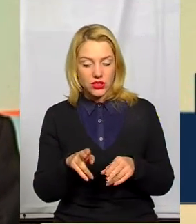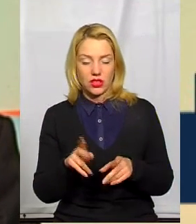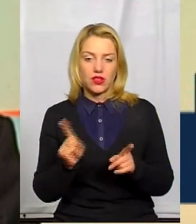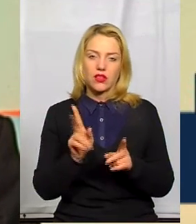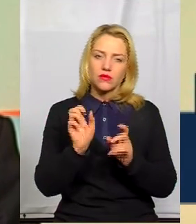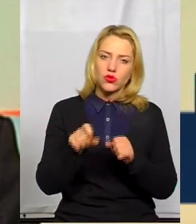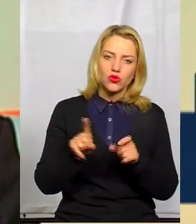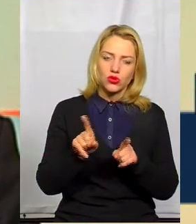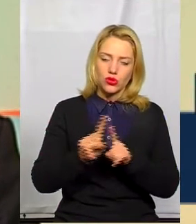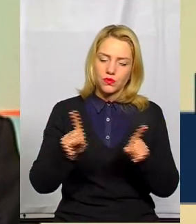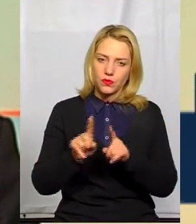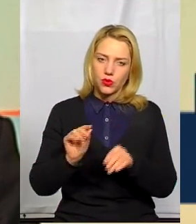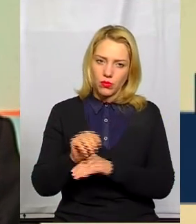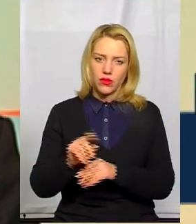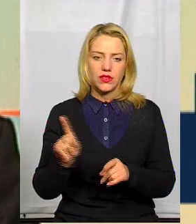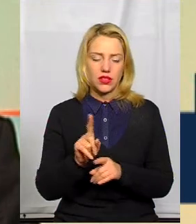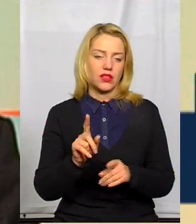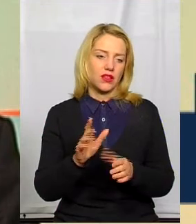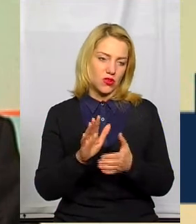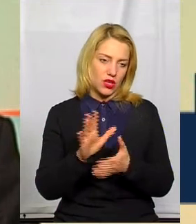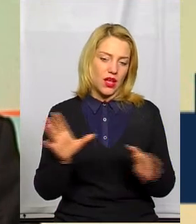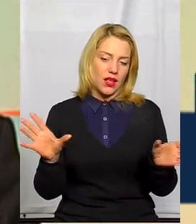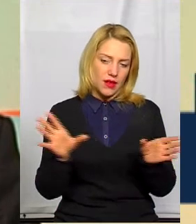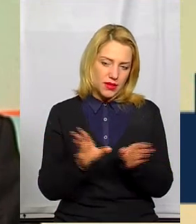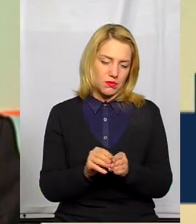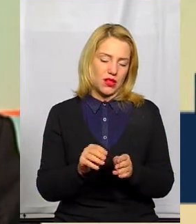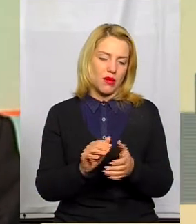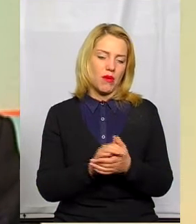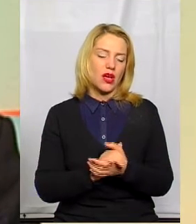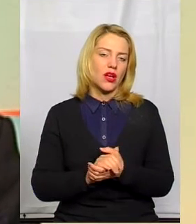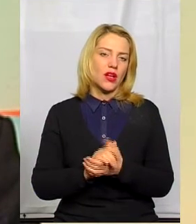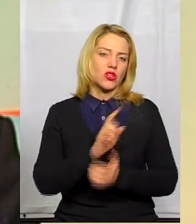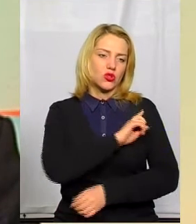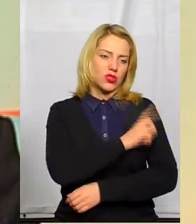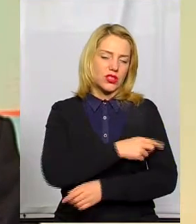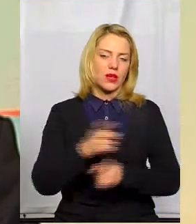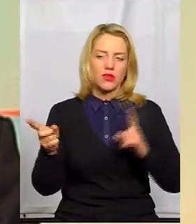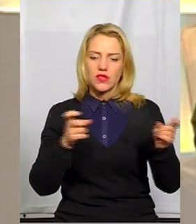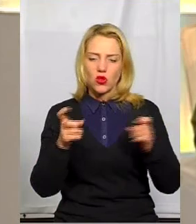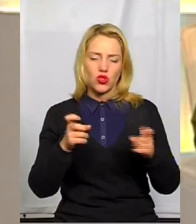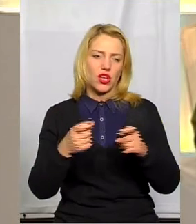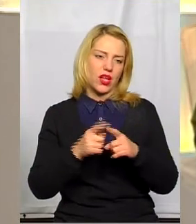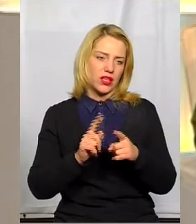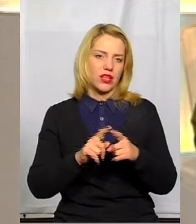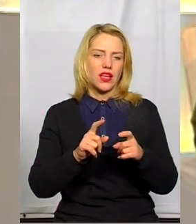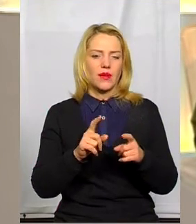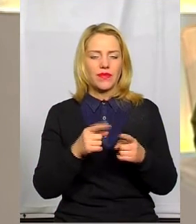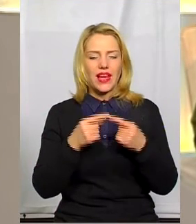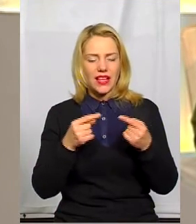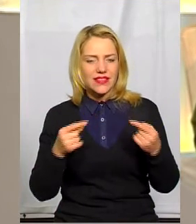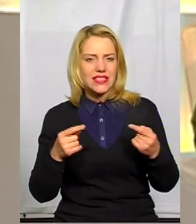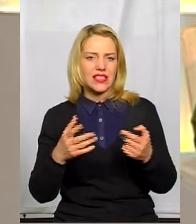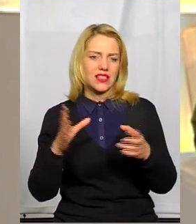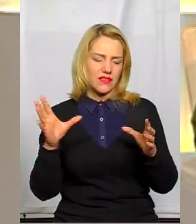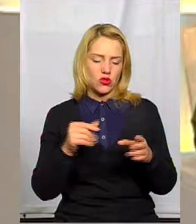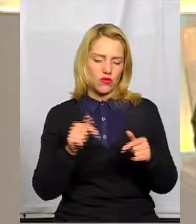покреативити. І безпосередньо вже далі ми просто спільними зусиллями залучали потрібні структури, шукали бажаючих, учасників, реквізит. І тому